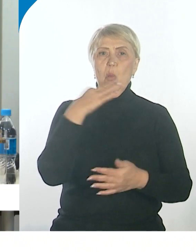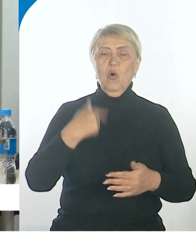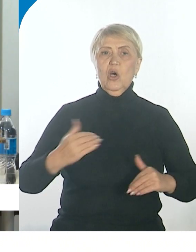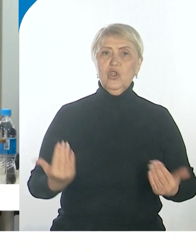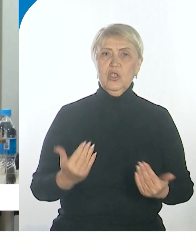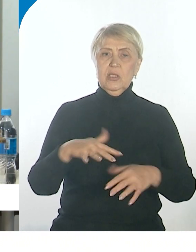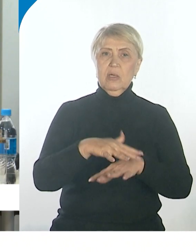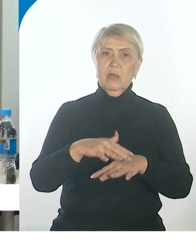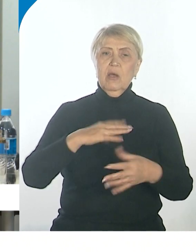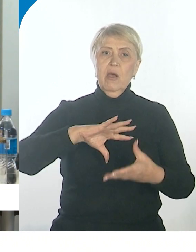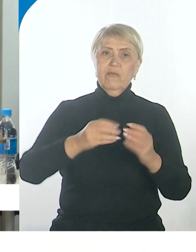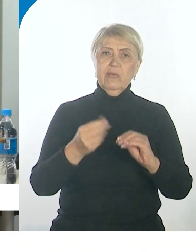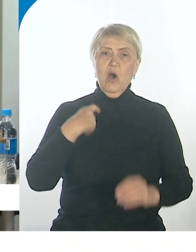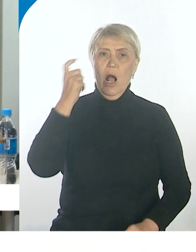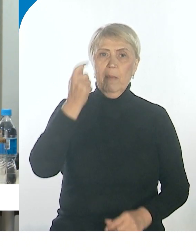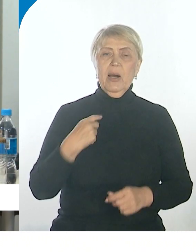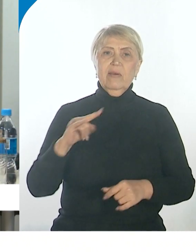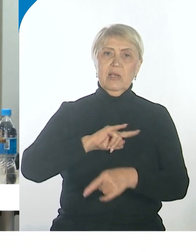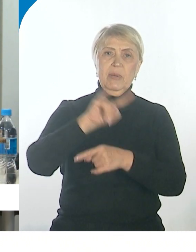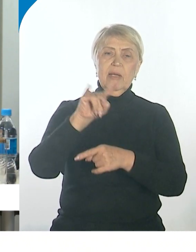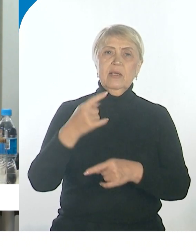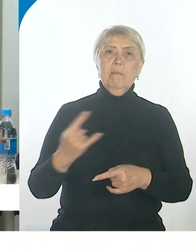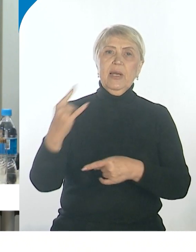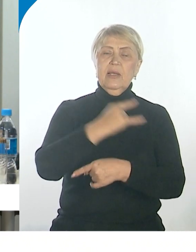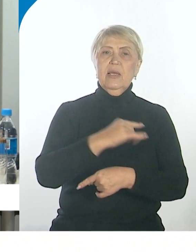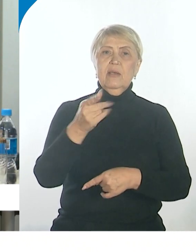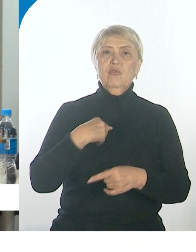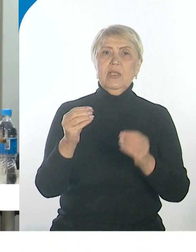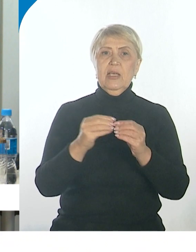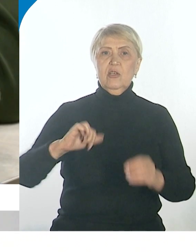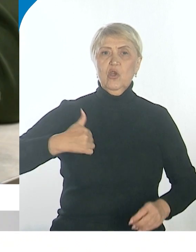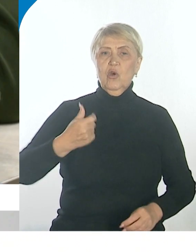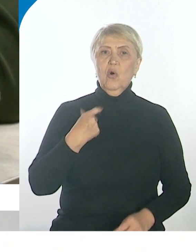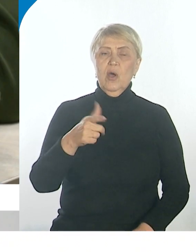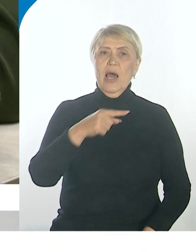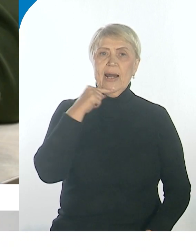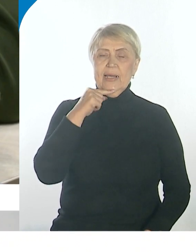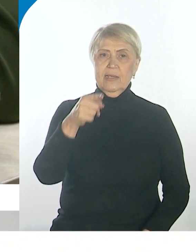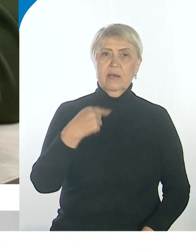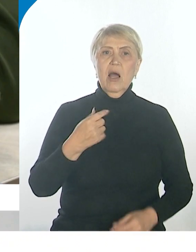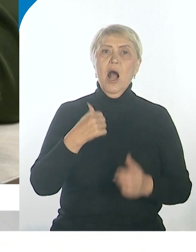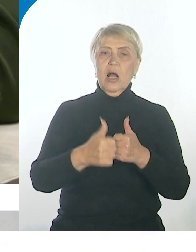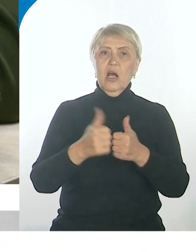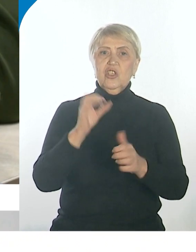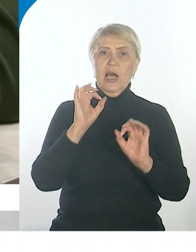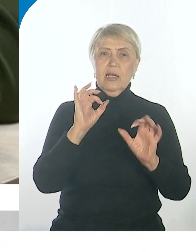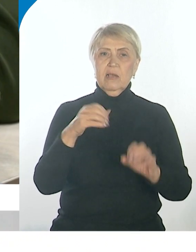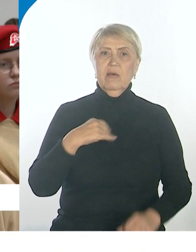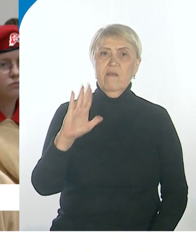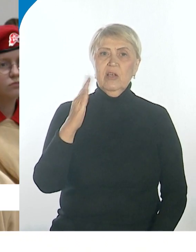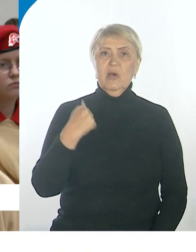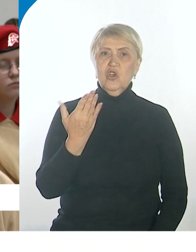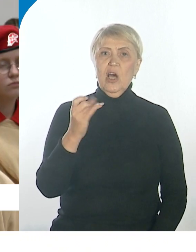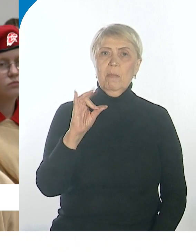Всего в Хабаровск прилетели 10 героев России. Каждый из них расскажет свою историю подрастающему поколению. Владимир Шарпатов